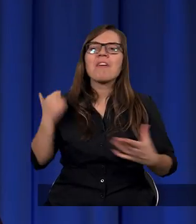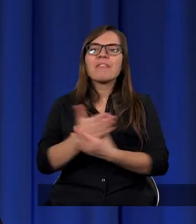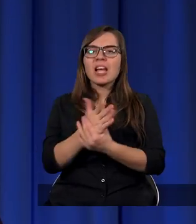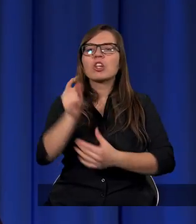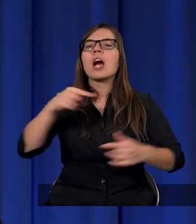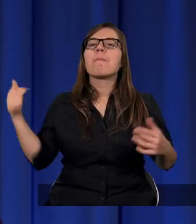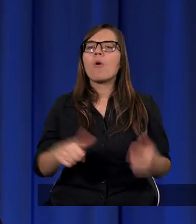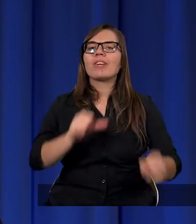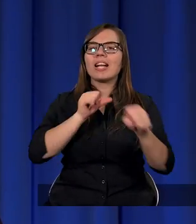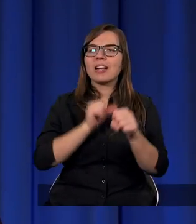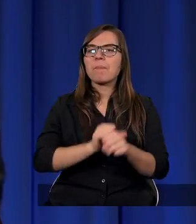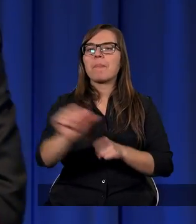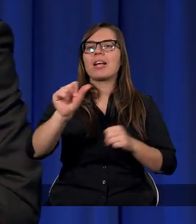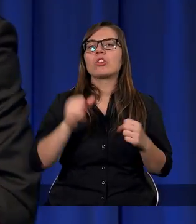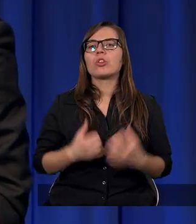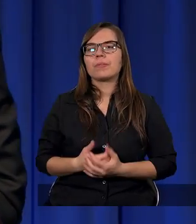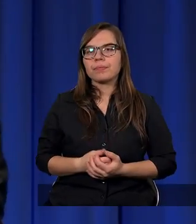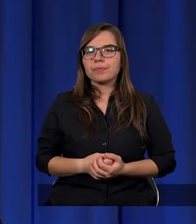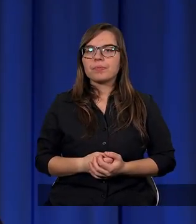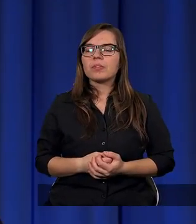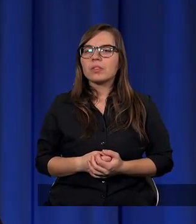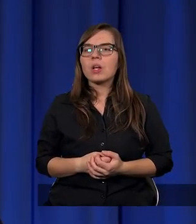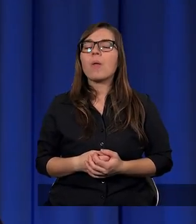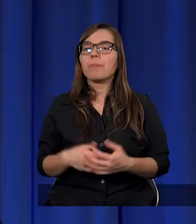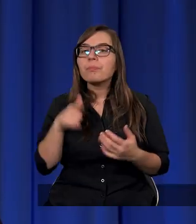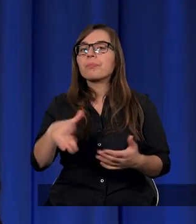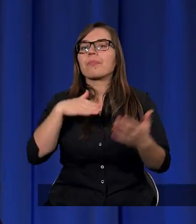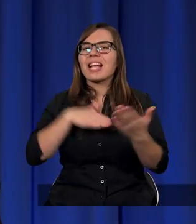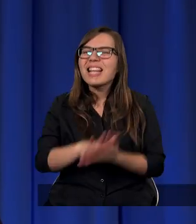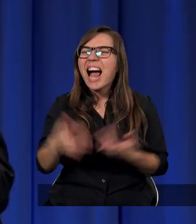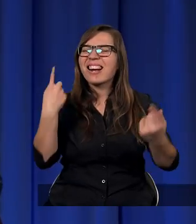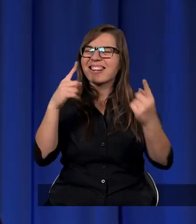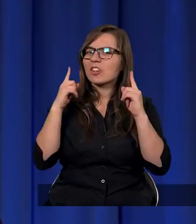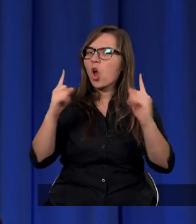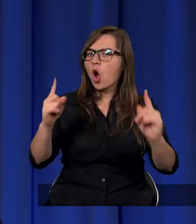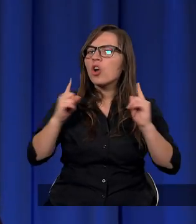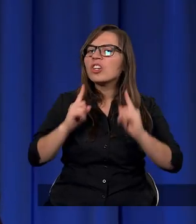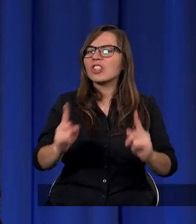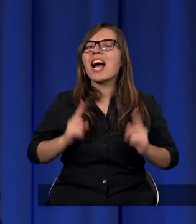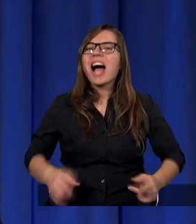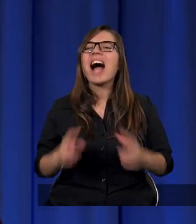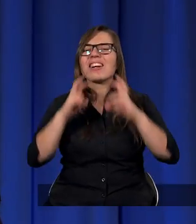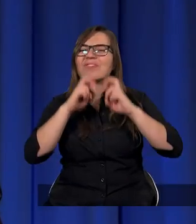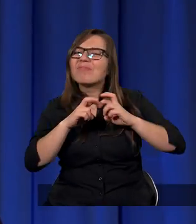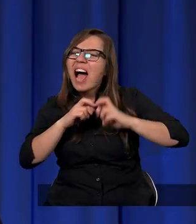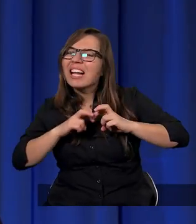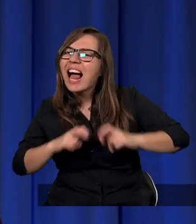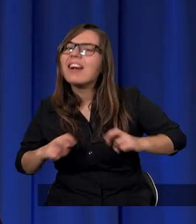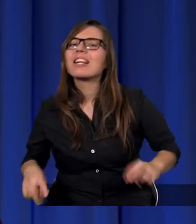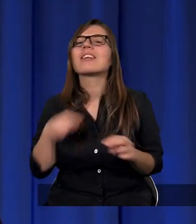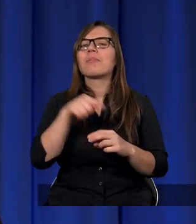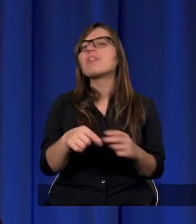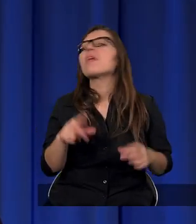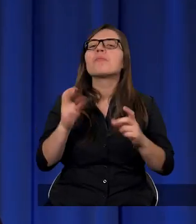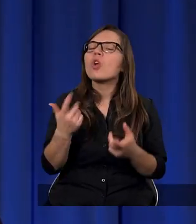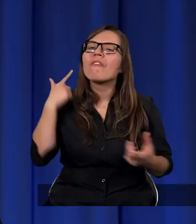że powinien być. I wtedy zaczęto dostrzegać konieczność weryfikacji tego, czy to, w jaki sposób